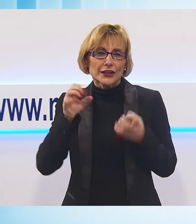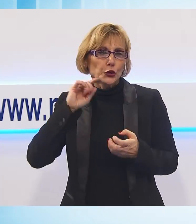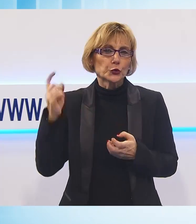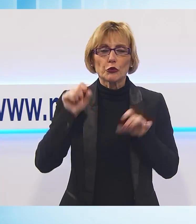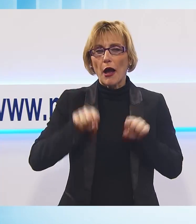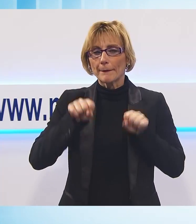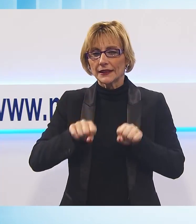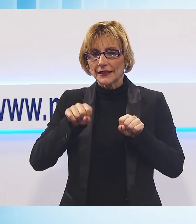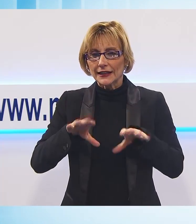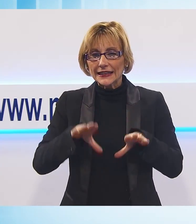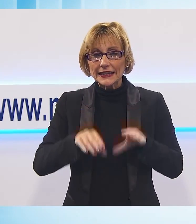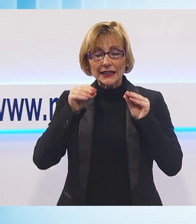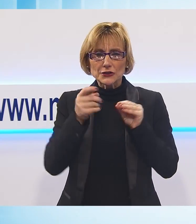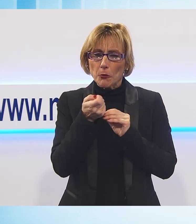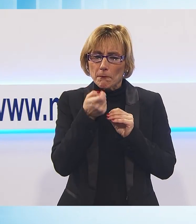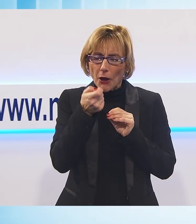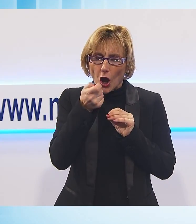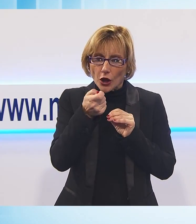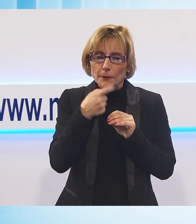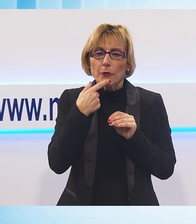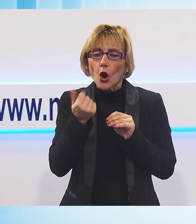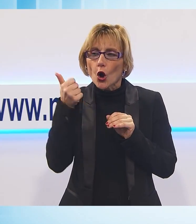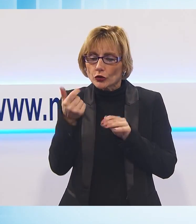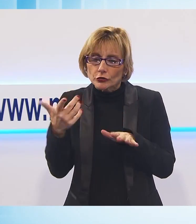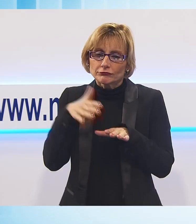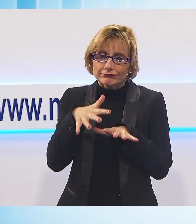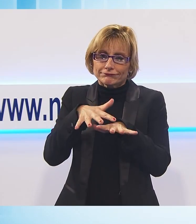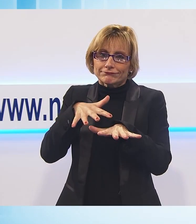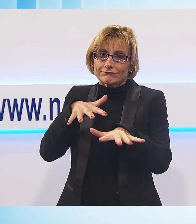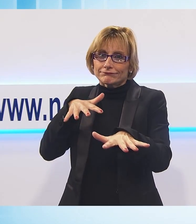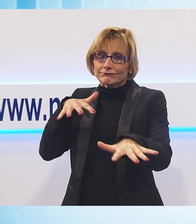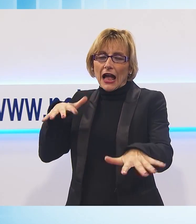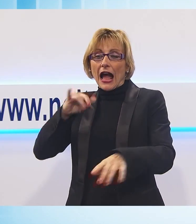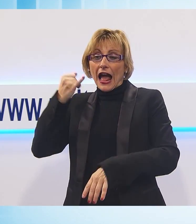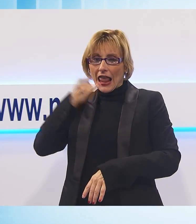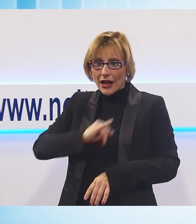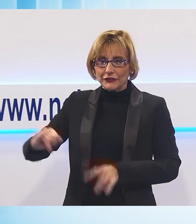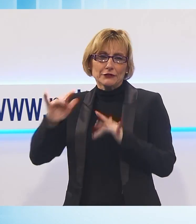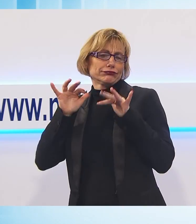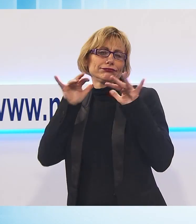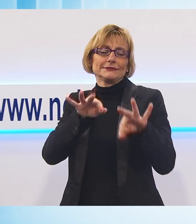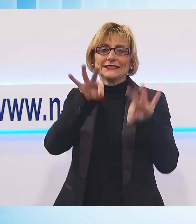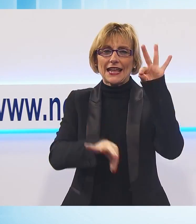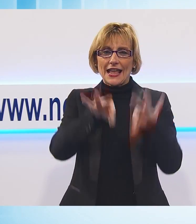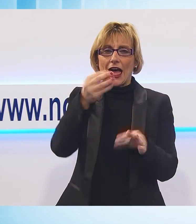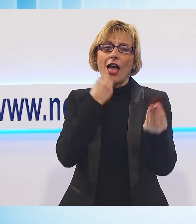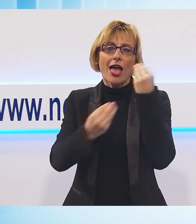pochi, ma finiscono in molti, e poi al termine tutti in teatro, per mangiare polenta, dineccio e biroldo.